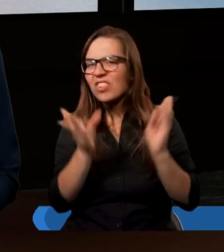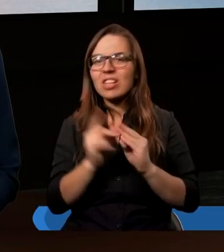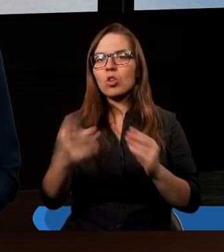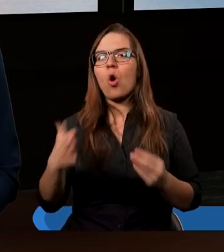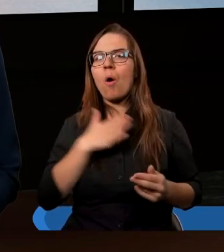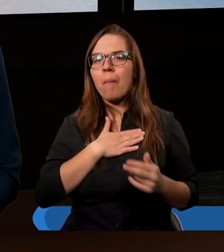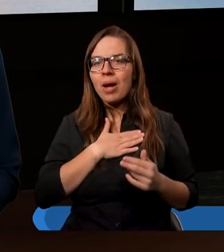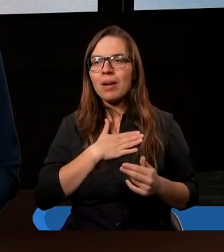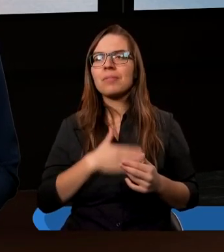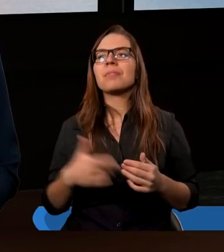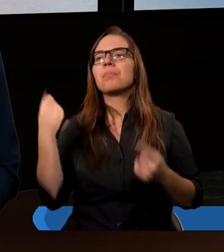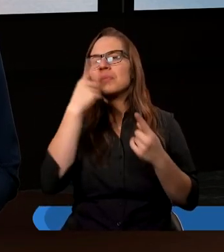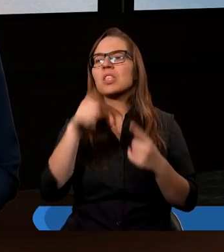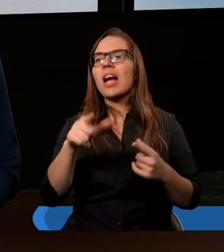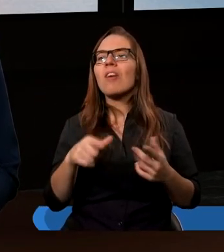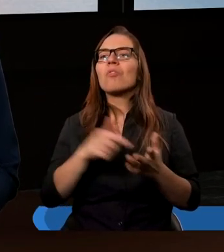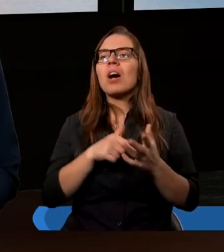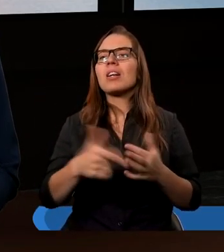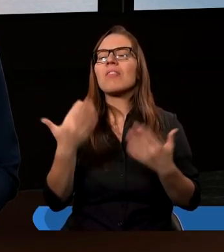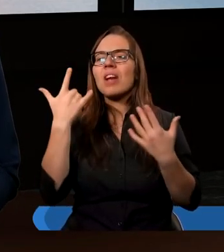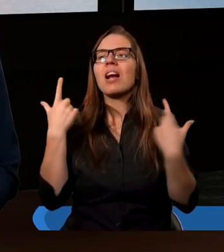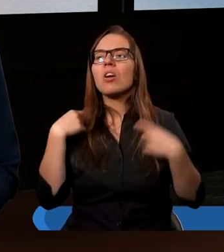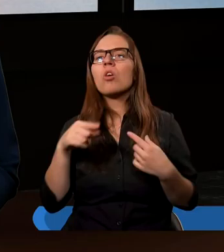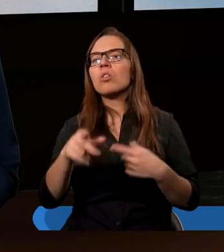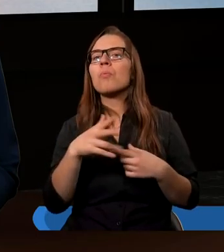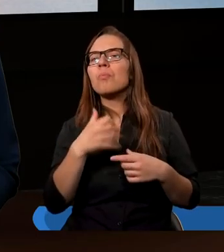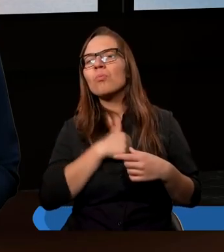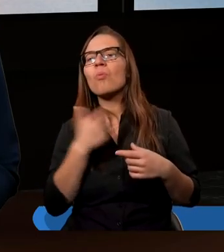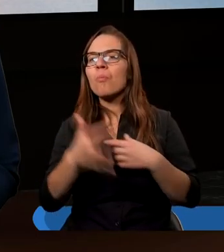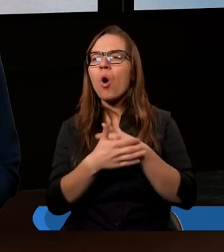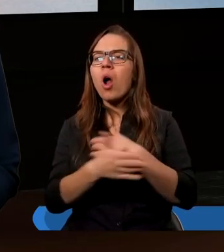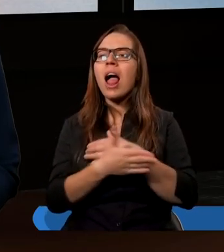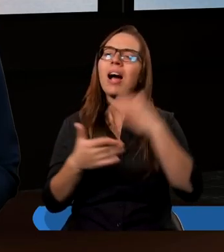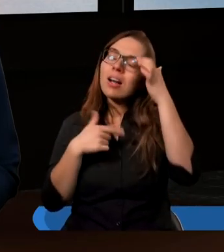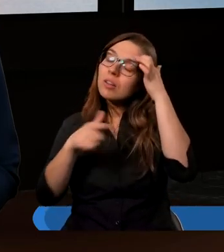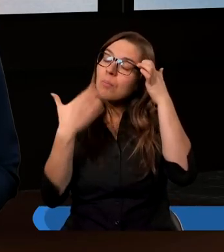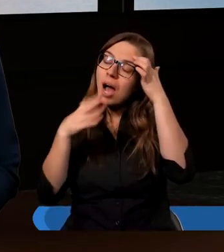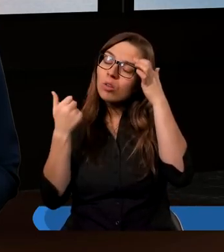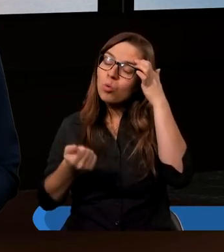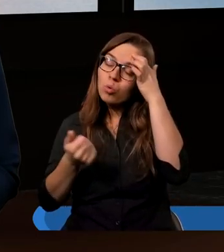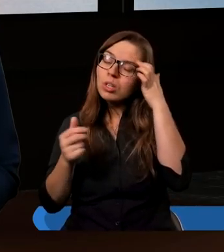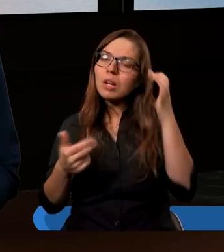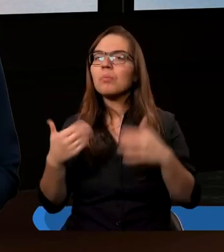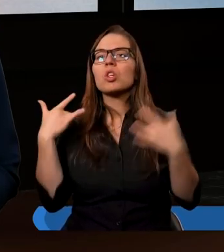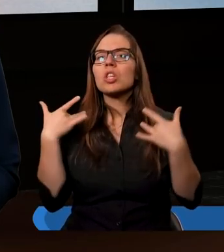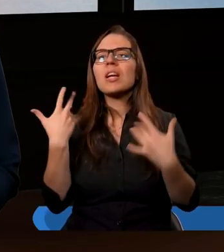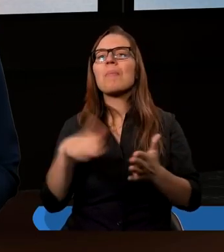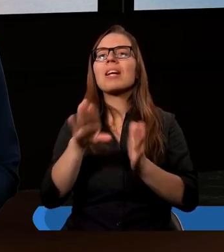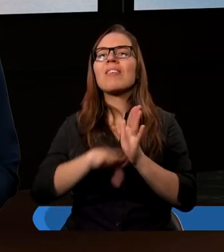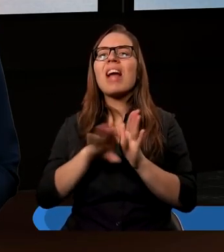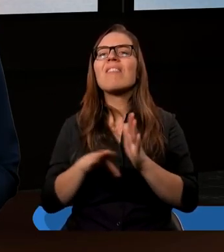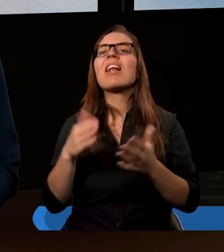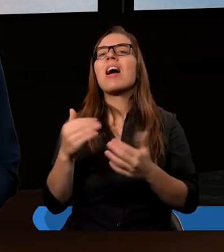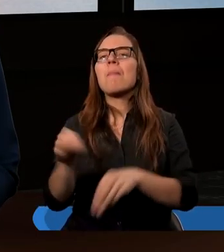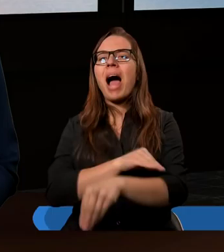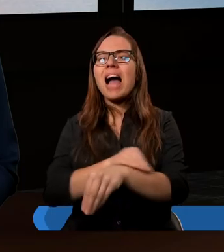mam. No i myślę, że może dlatego tak wiele osób na tym jakby polega, że to jest dla nas bardzo trudne, bo żyjemy w niezwykle materialnym